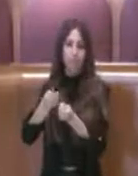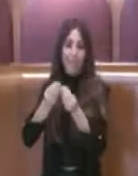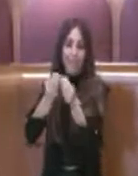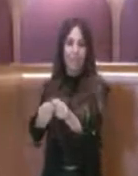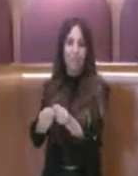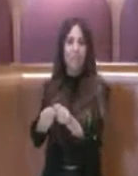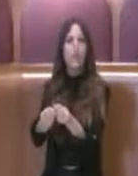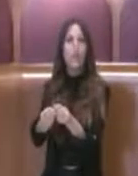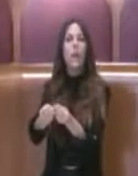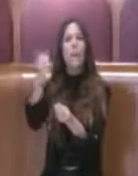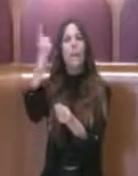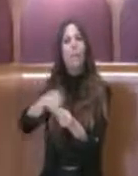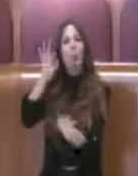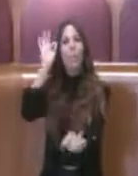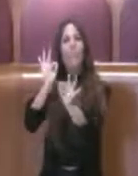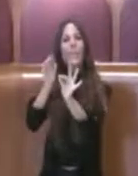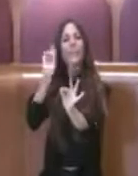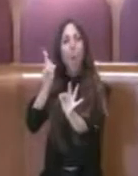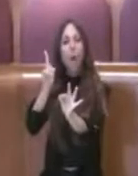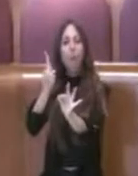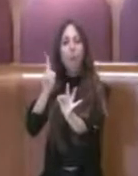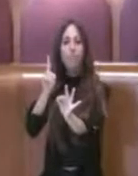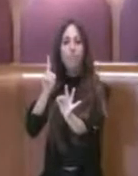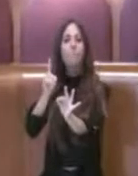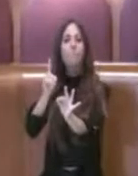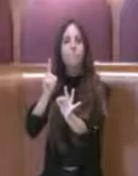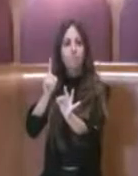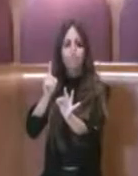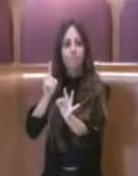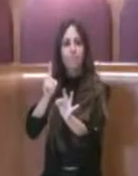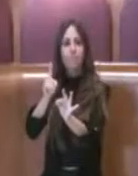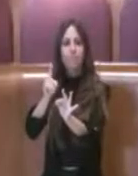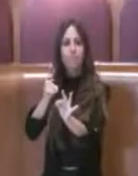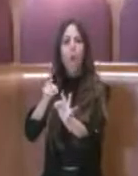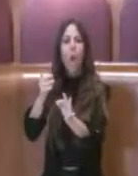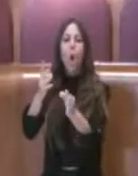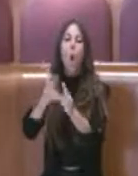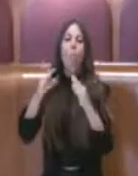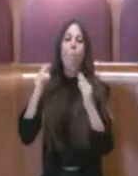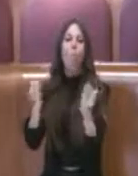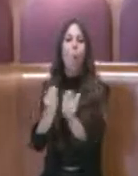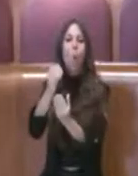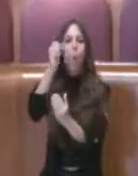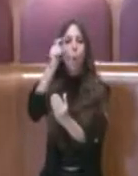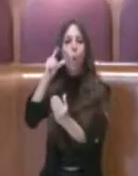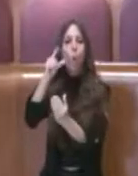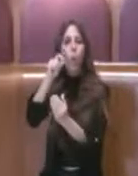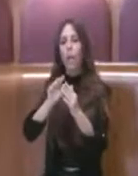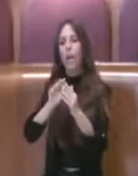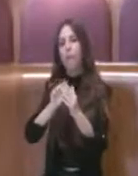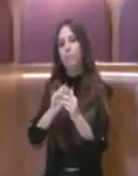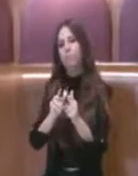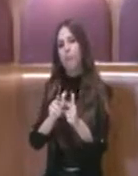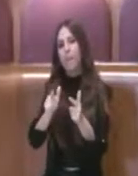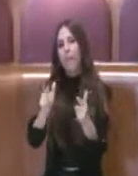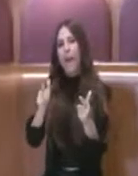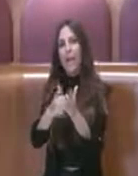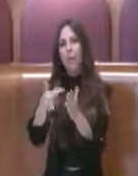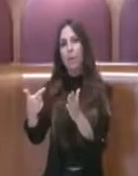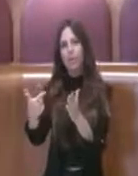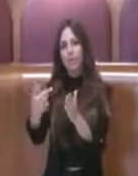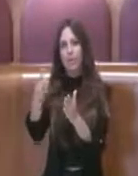Contemporaneo potesse diventare sempre più importante, un riferimento a livello internazionale per la produzione